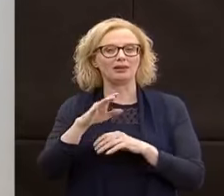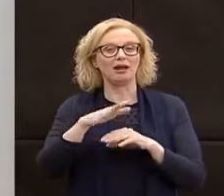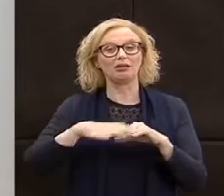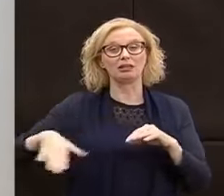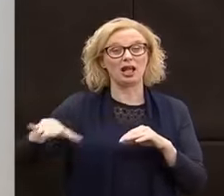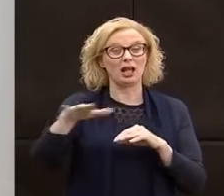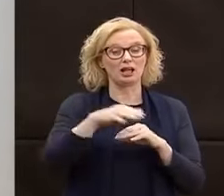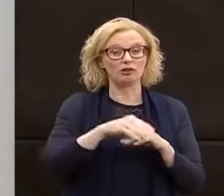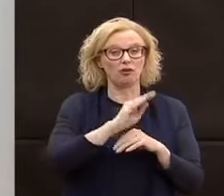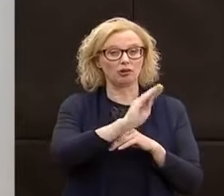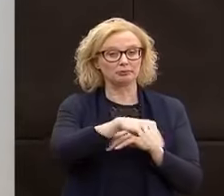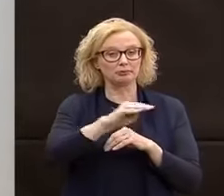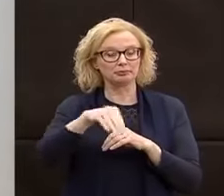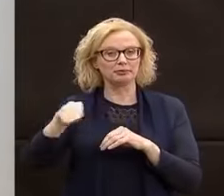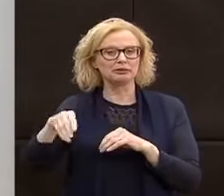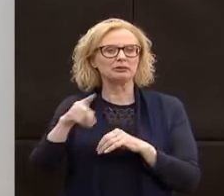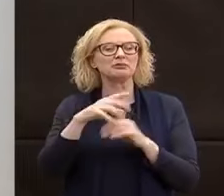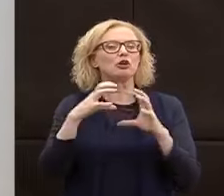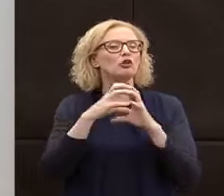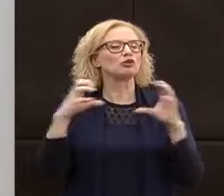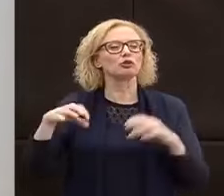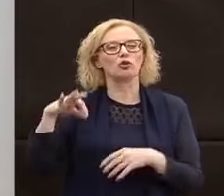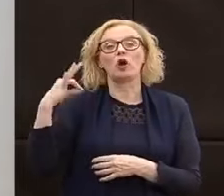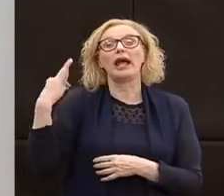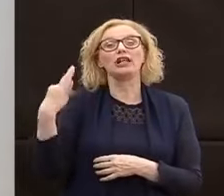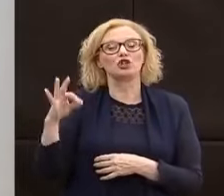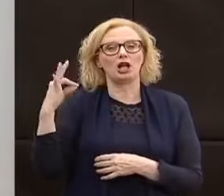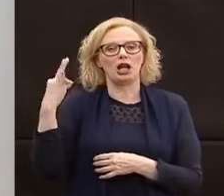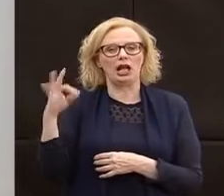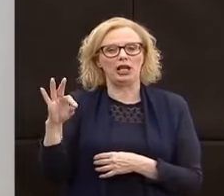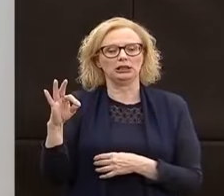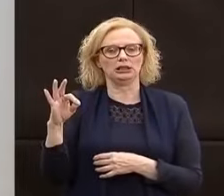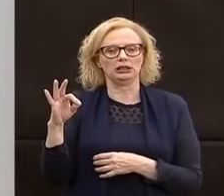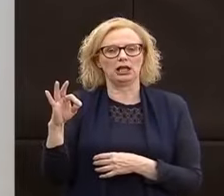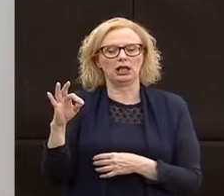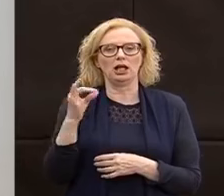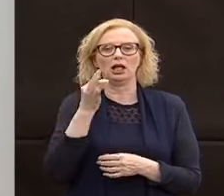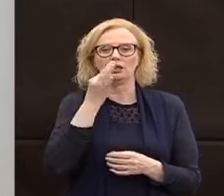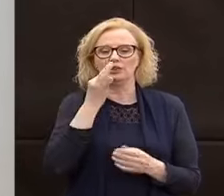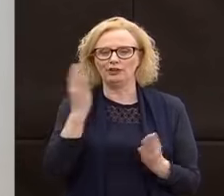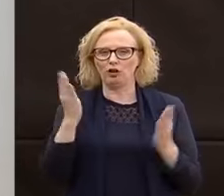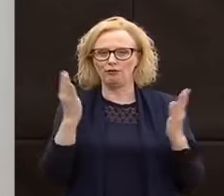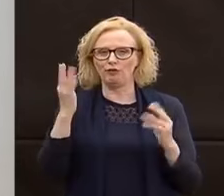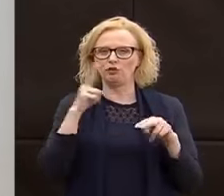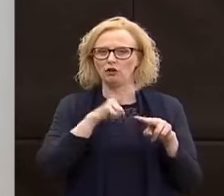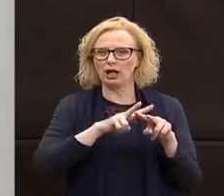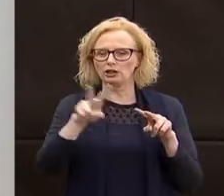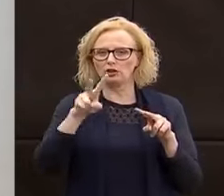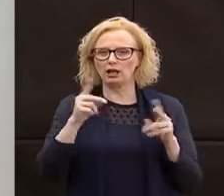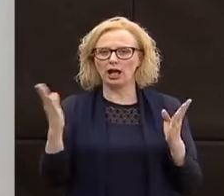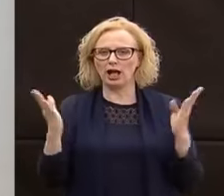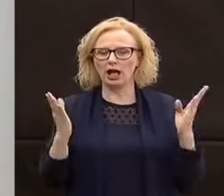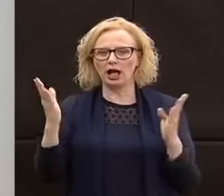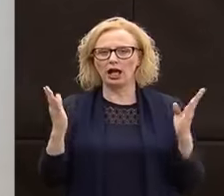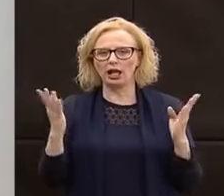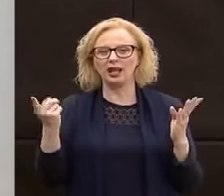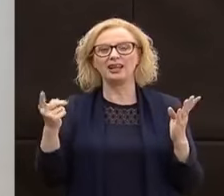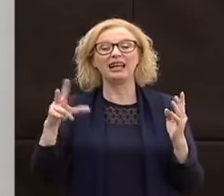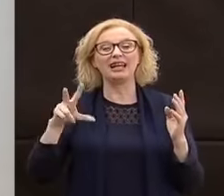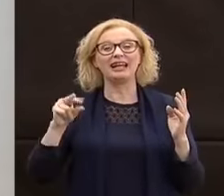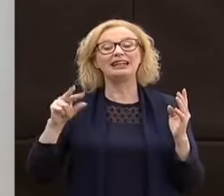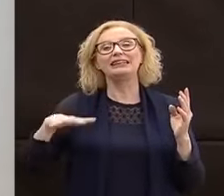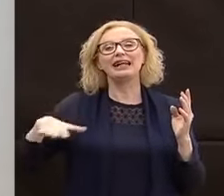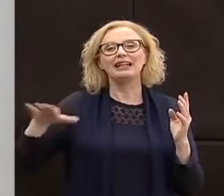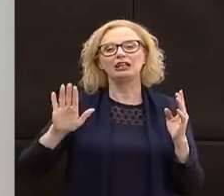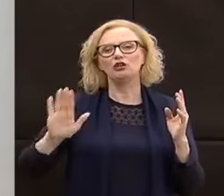territorio, strutture di eccellenza. Possiamo dire che a livello nazionale, il livello medio delle RSA trentine